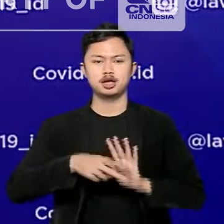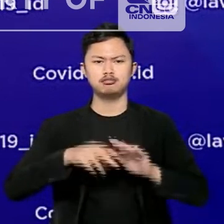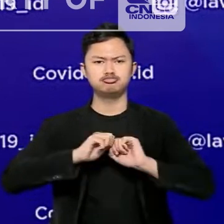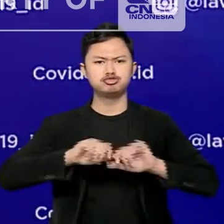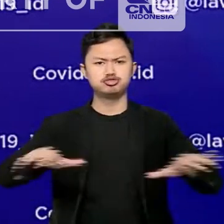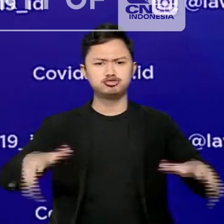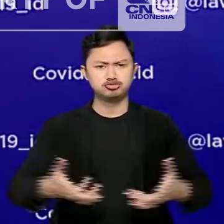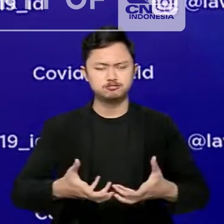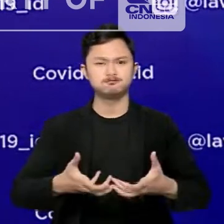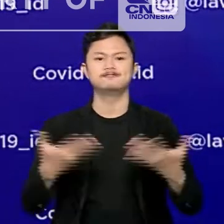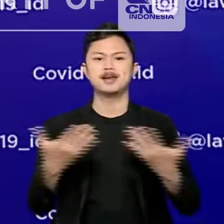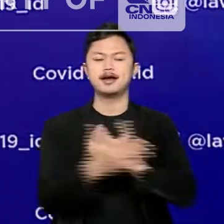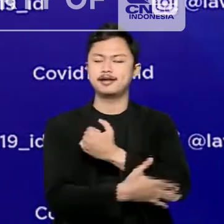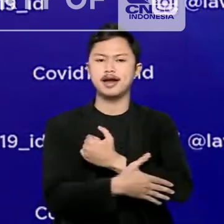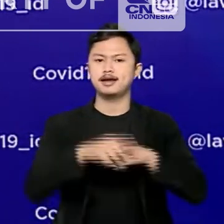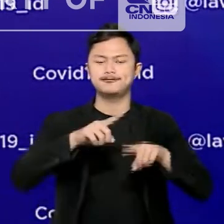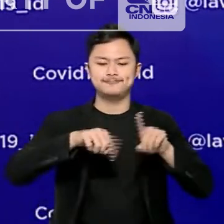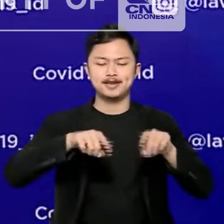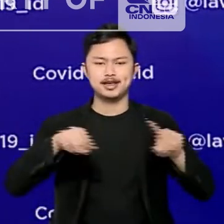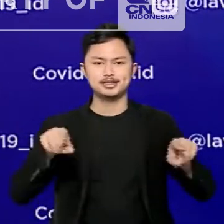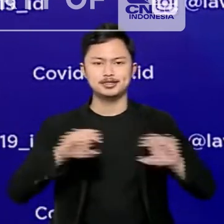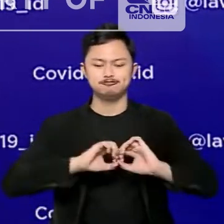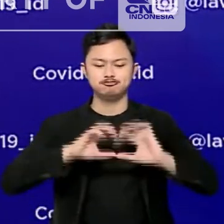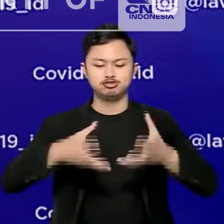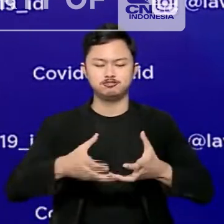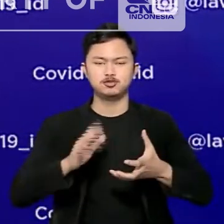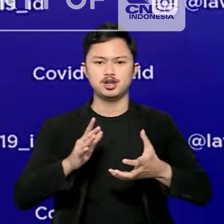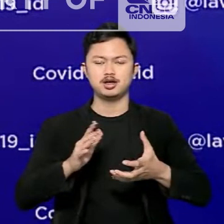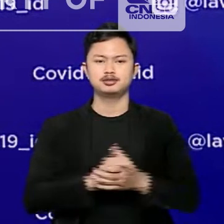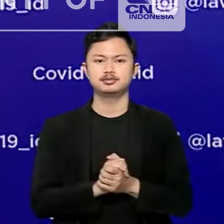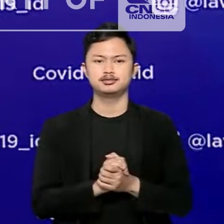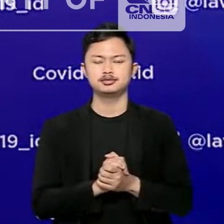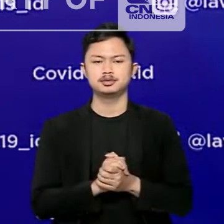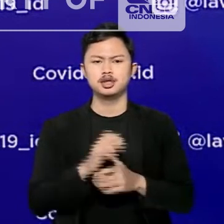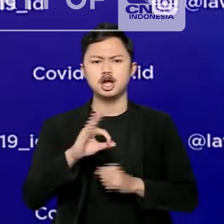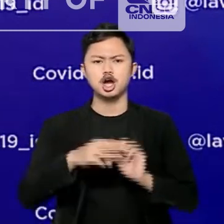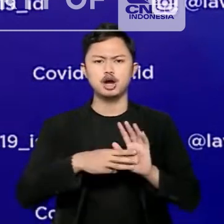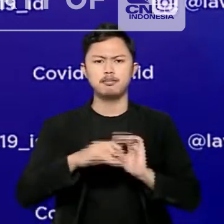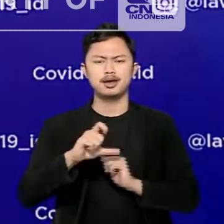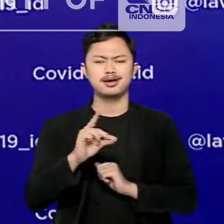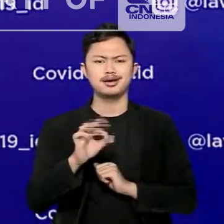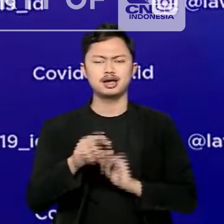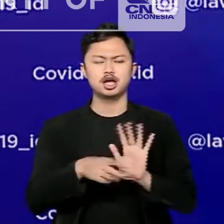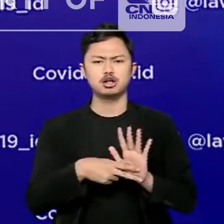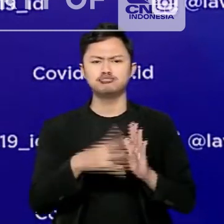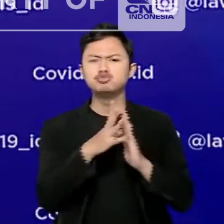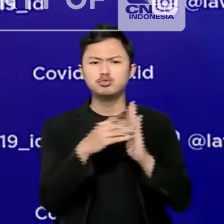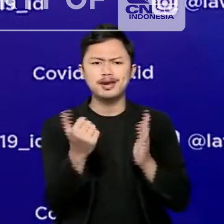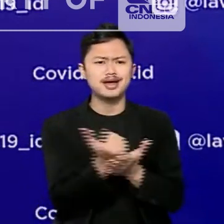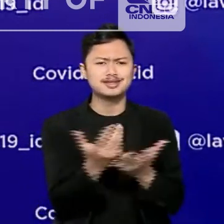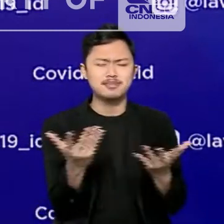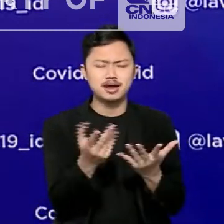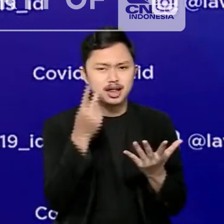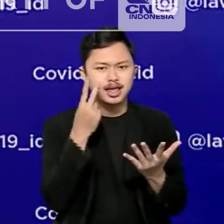menyebar ke berbagai negara. Setidaknya terdapat tiga sumber yang dapat diakses untuk melihat